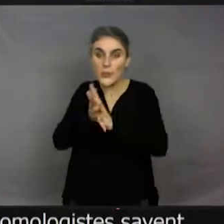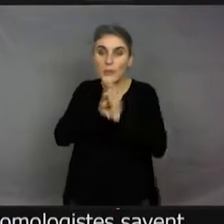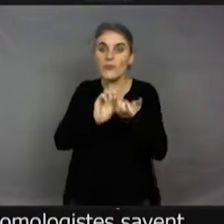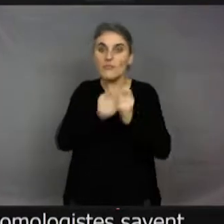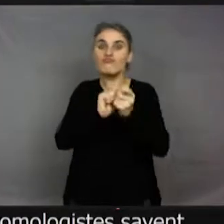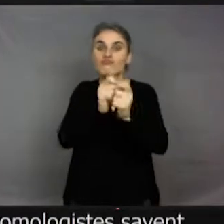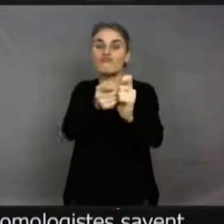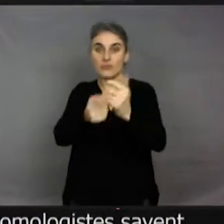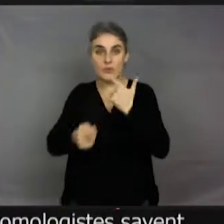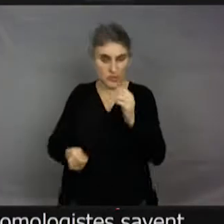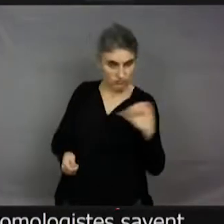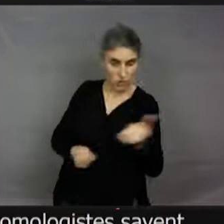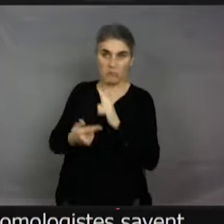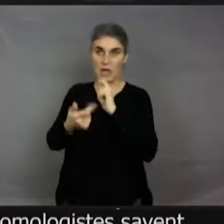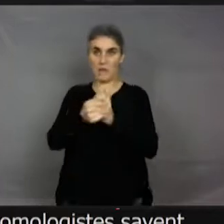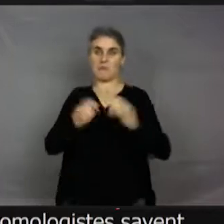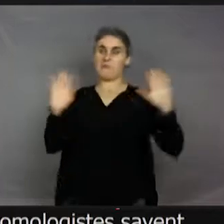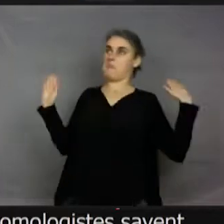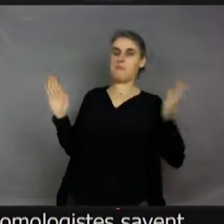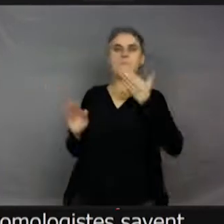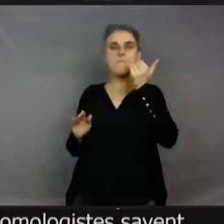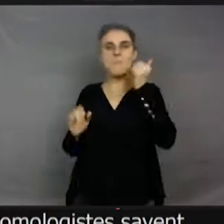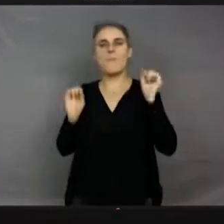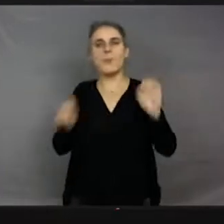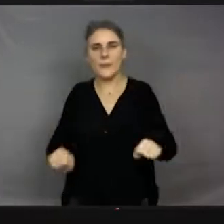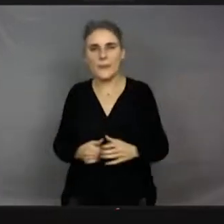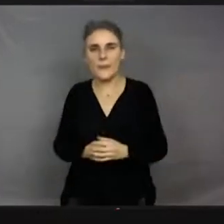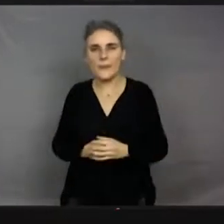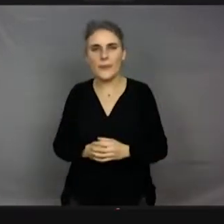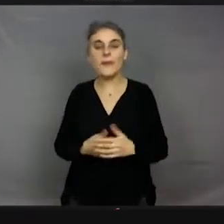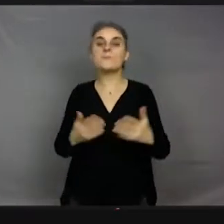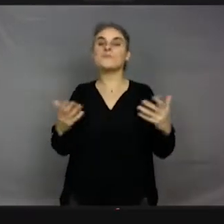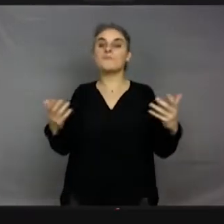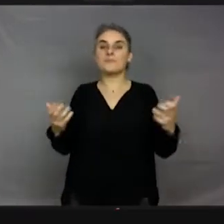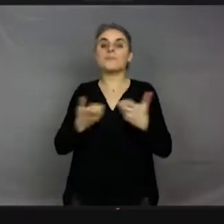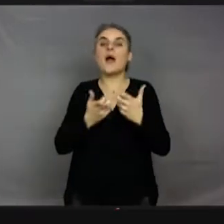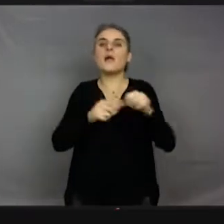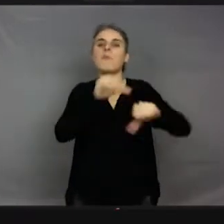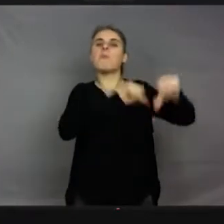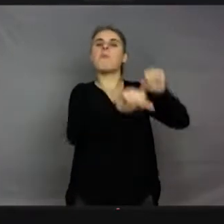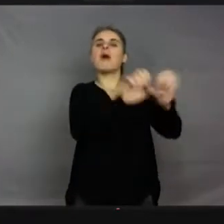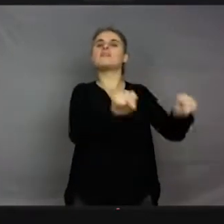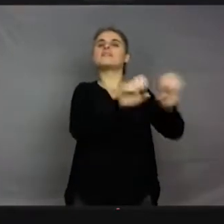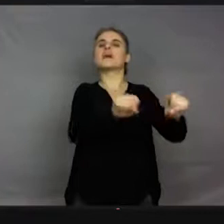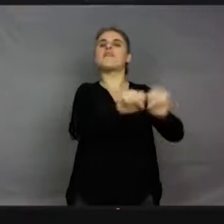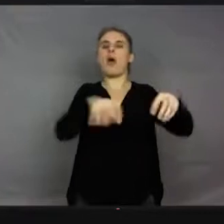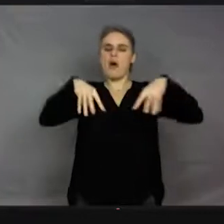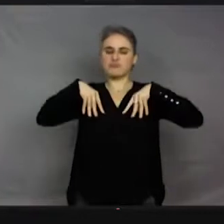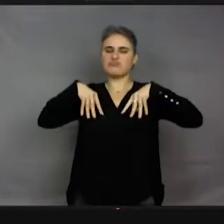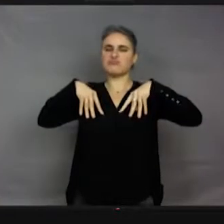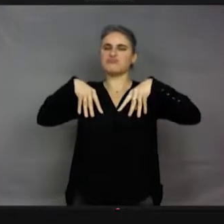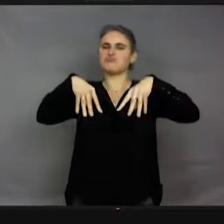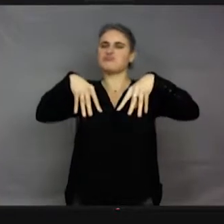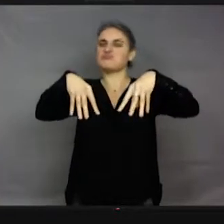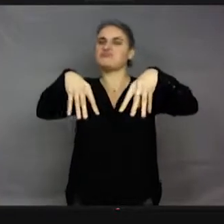individus adaptés à leur environnement. Et donc, si vous créez un produit et que vous commencez à les agresser avec ce